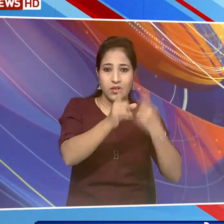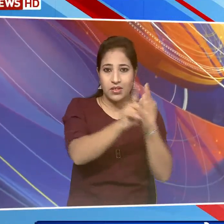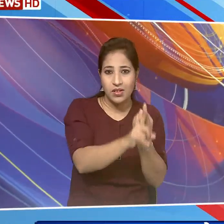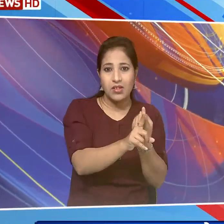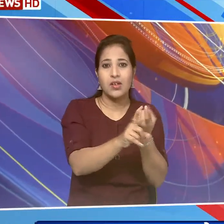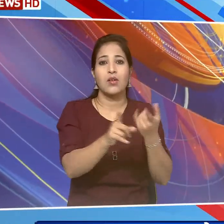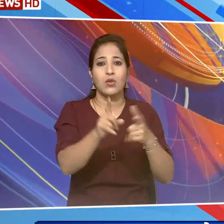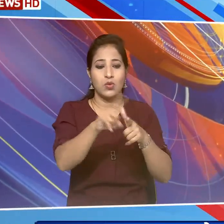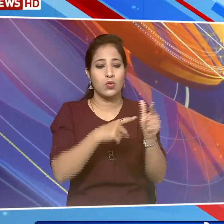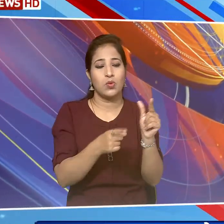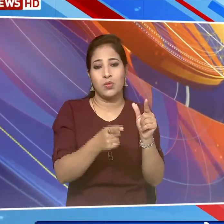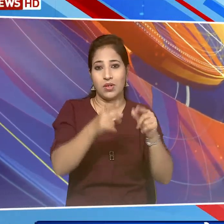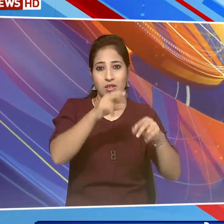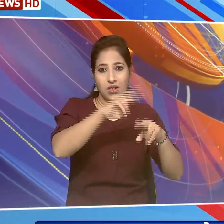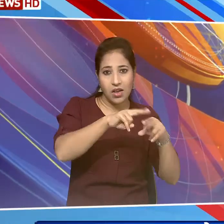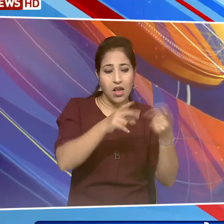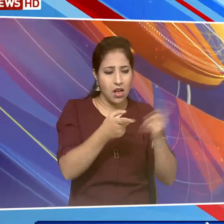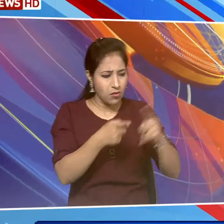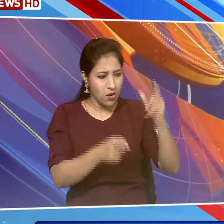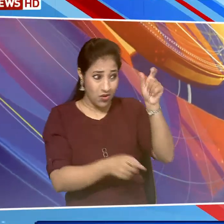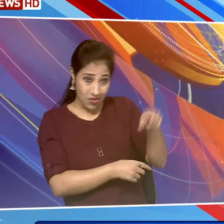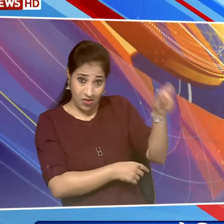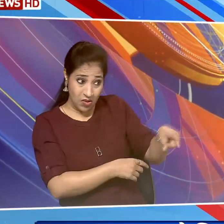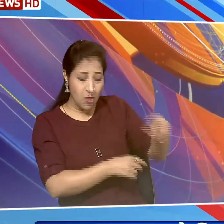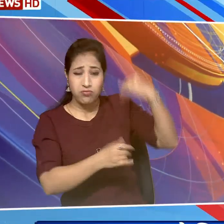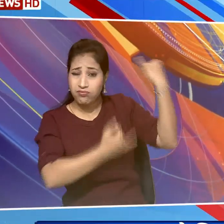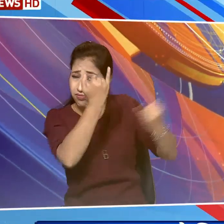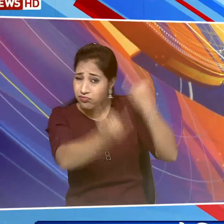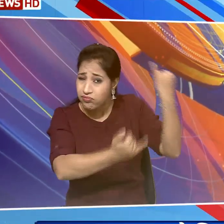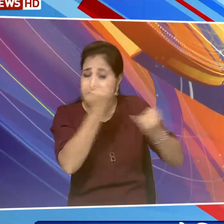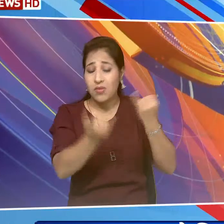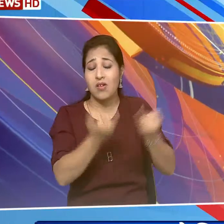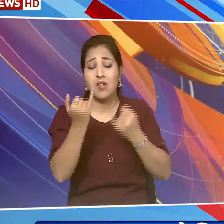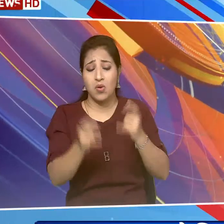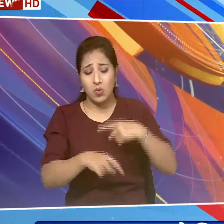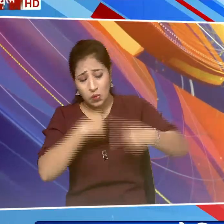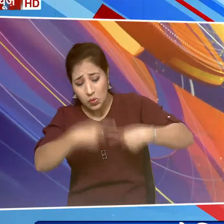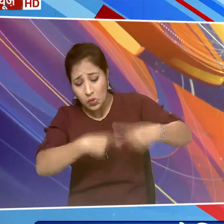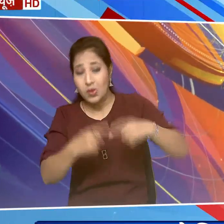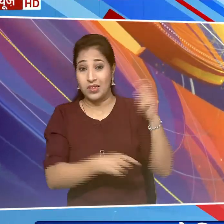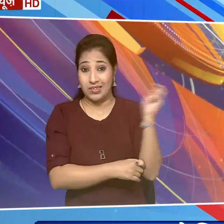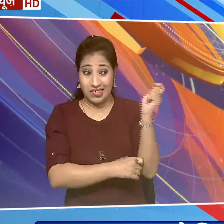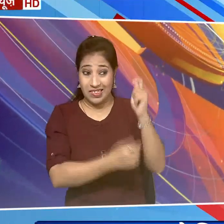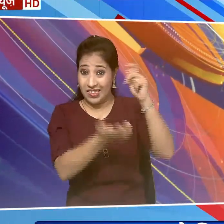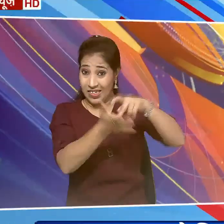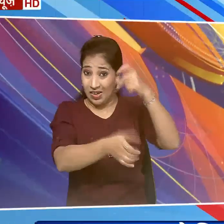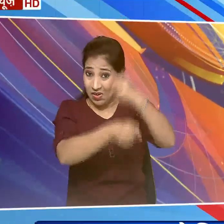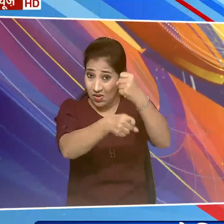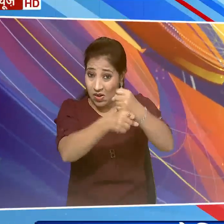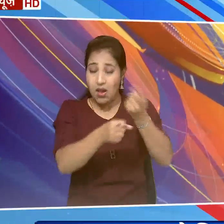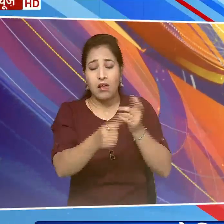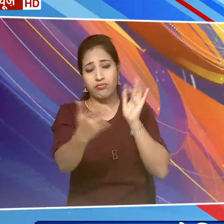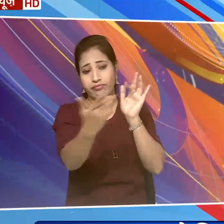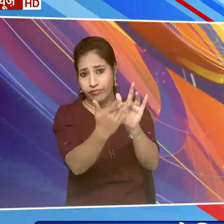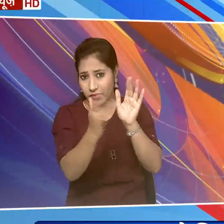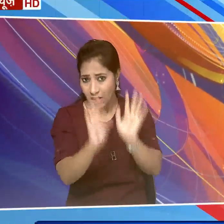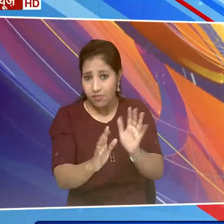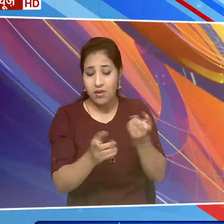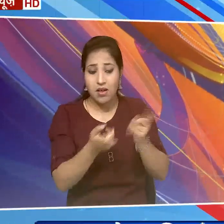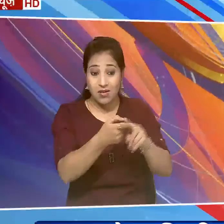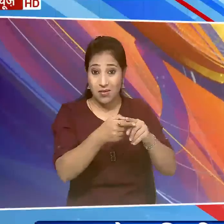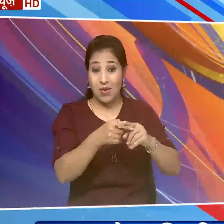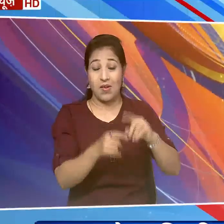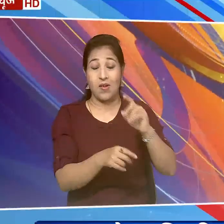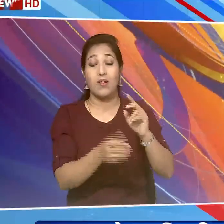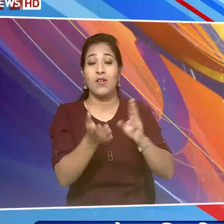जुल्फिकार अहमद खान की तलाश के सिलसले में लगातार केनिया सरकार के समपर्क में है विदेश